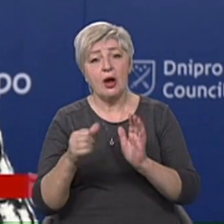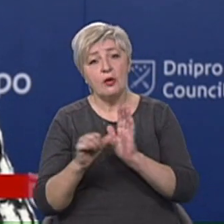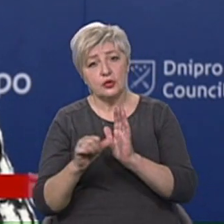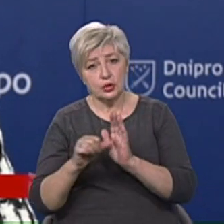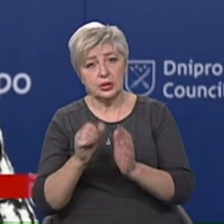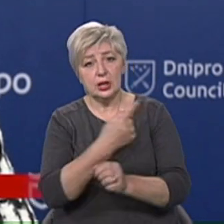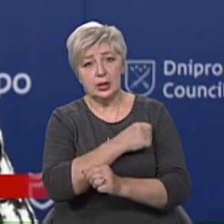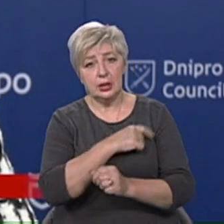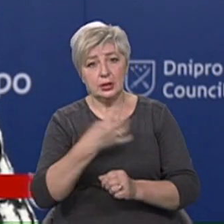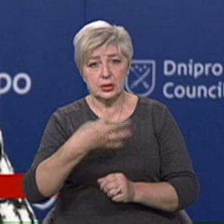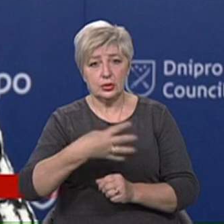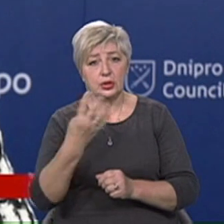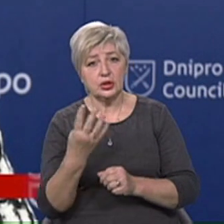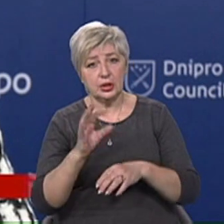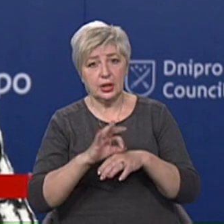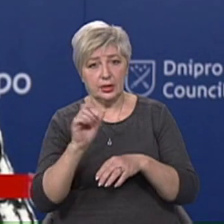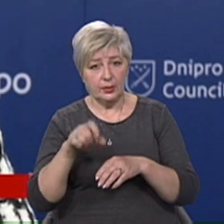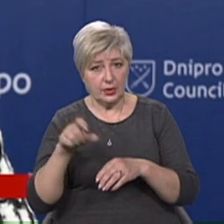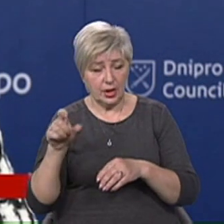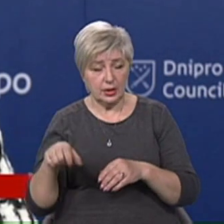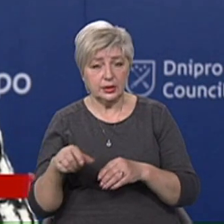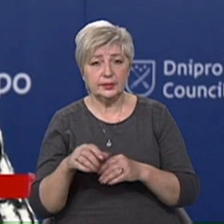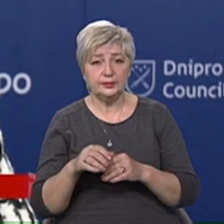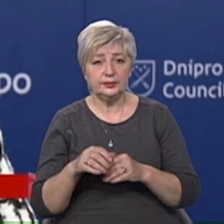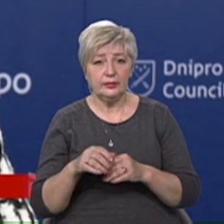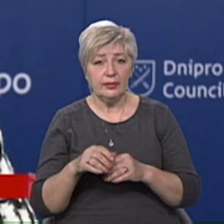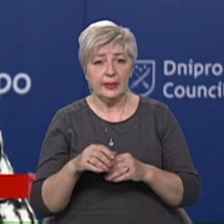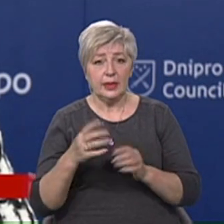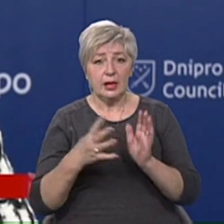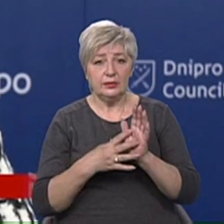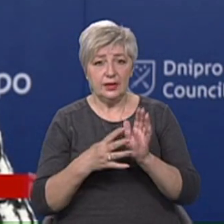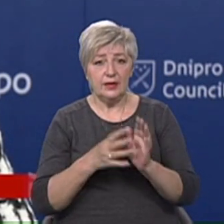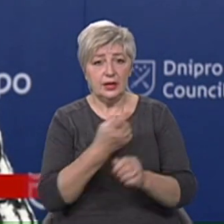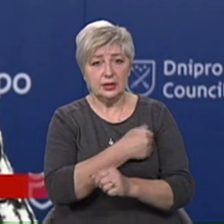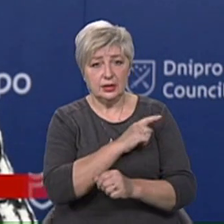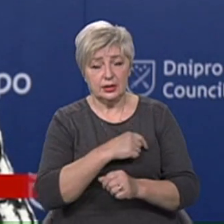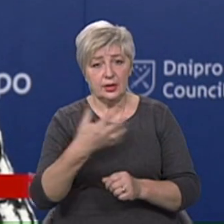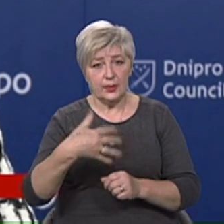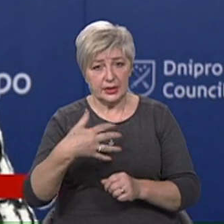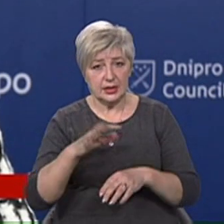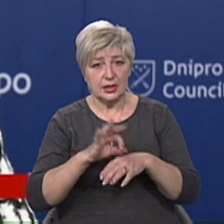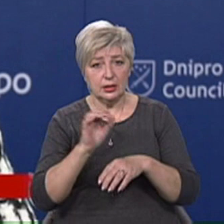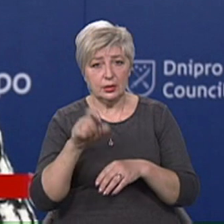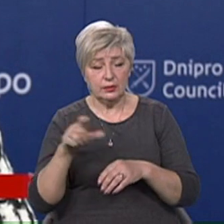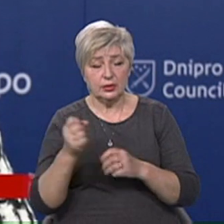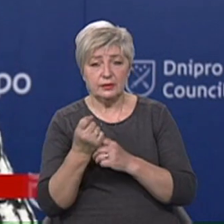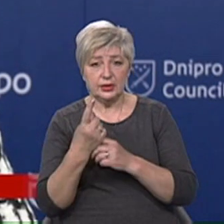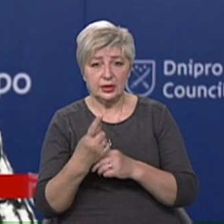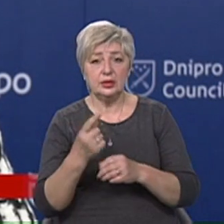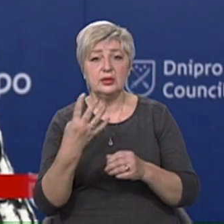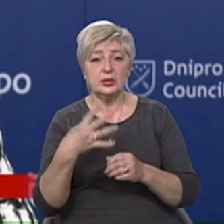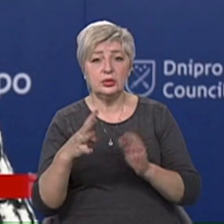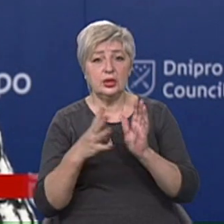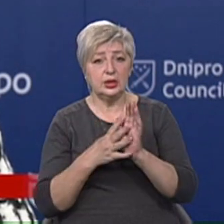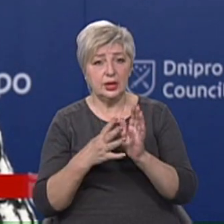лікарні 44 пацієнти з діагнозом коронавірусна інфекція, у 9 лікарні 50 пацієнтів, у 11 – 49,